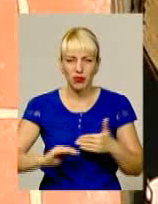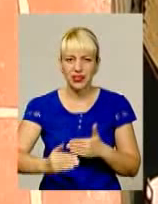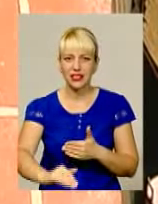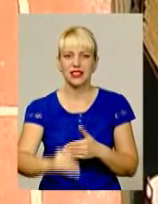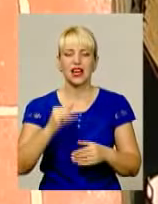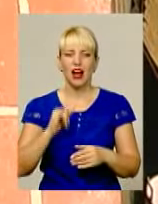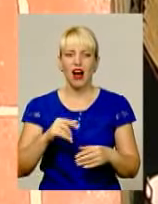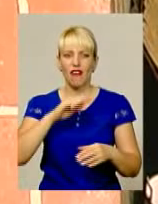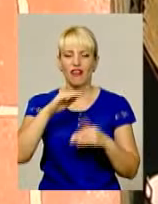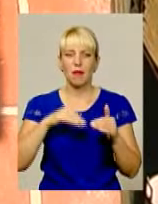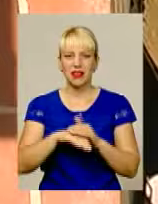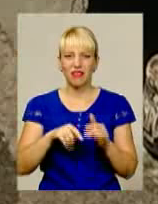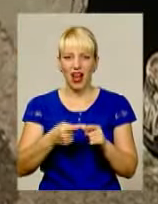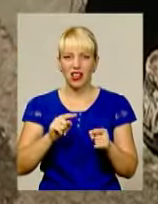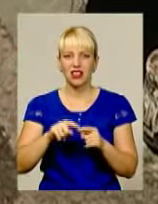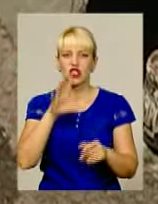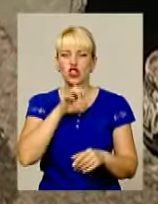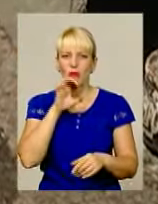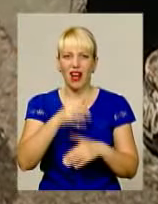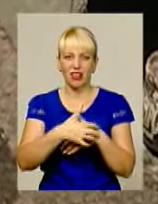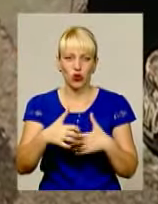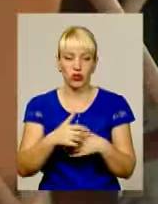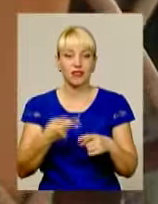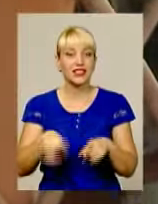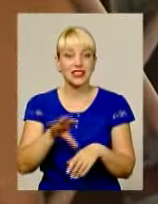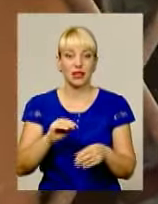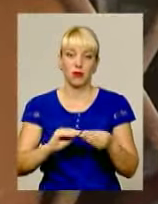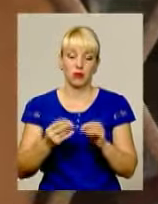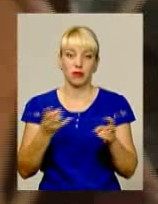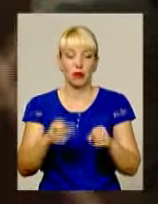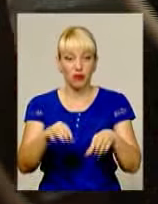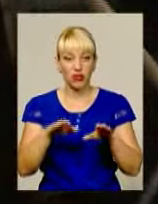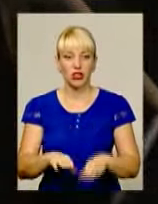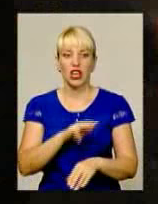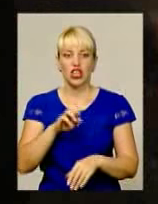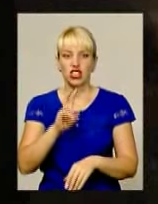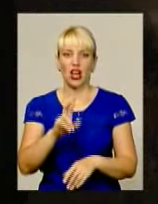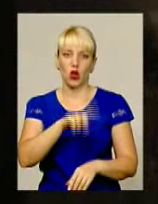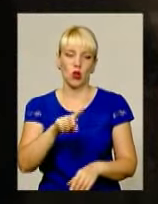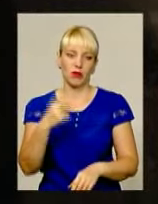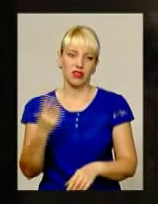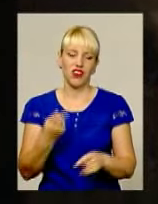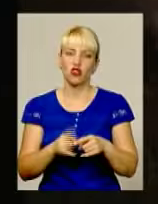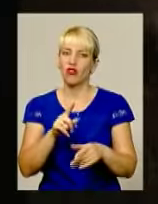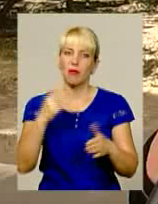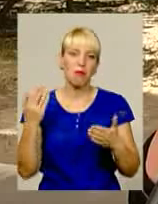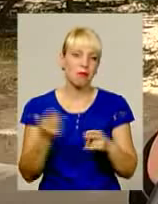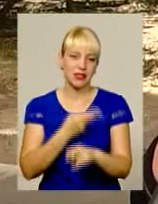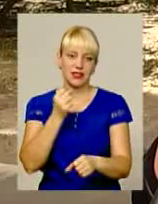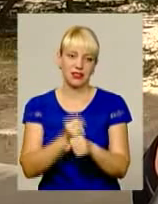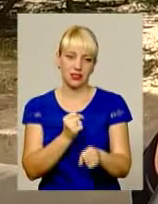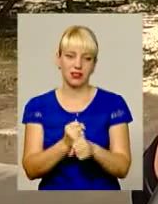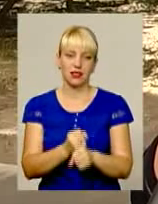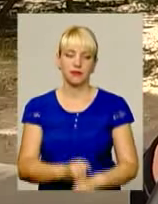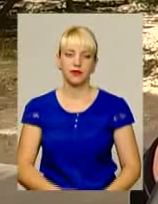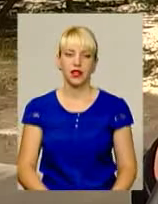з собаками. Мешканці будинку переконані, що всі ці проблеми мали би вирішити у ЖЕКу номер два. Але, запевняють, він без дії. Вже